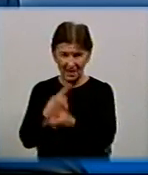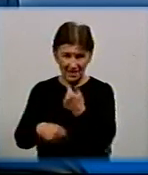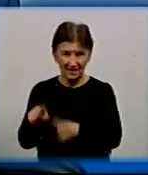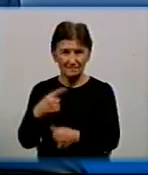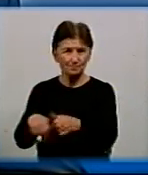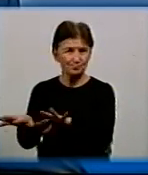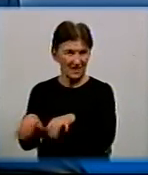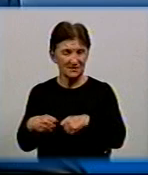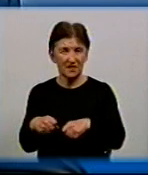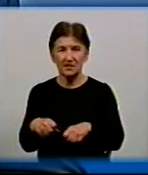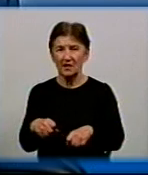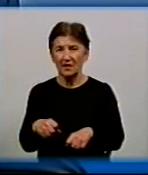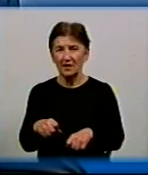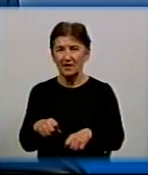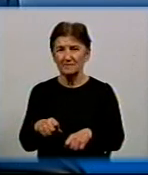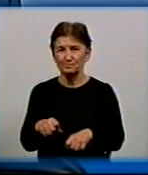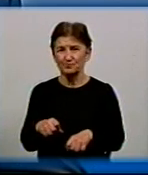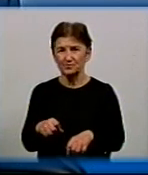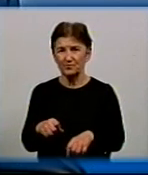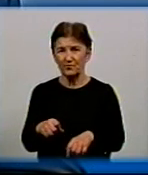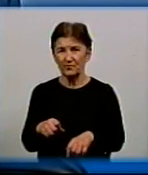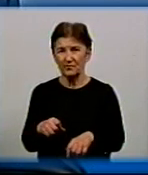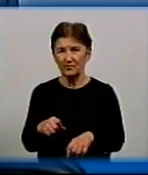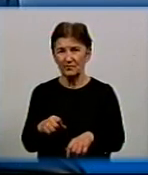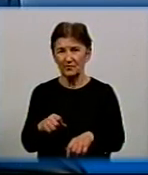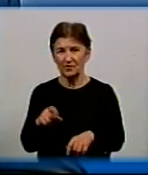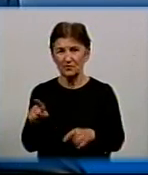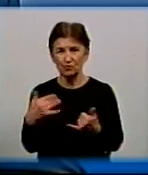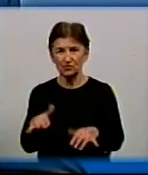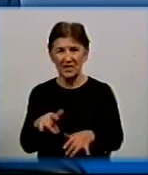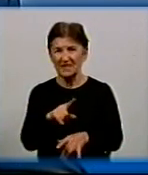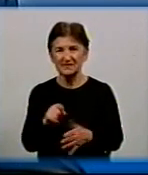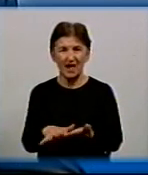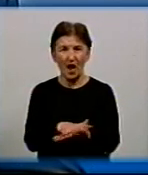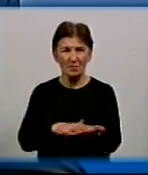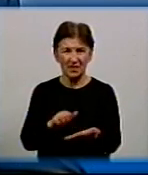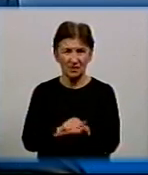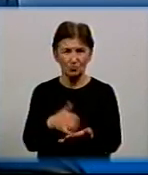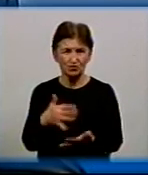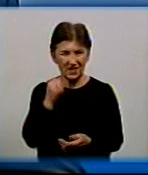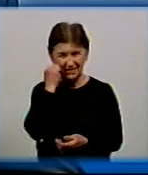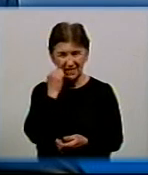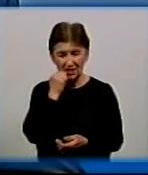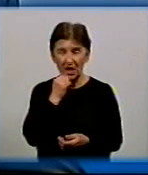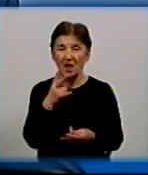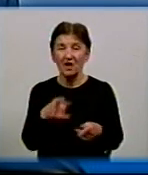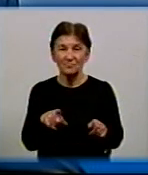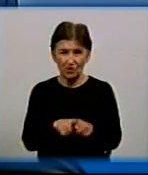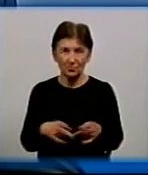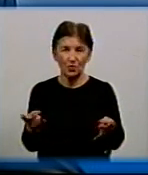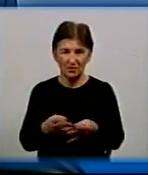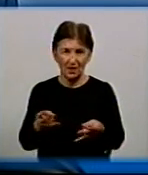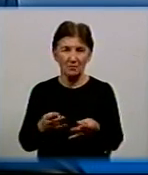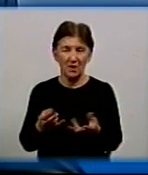не таке воно, воно вже, так скажу, замортизоване і мережа застаріла, але його потрібно приймати і